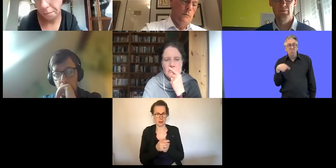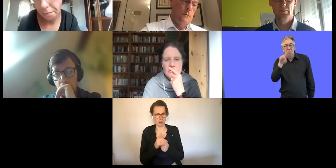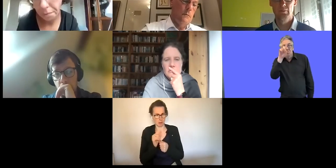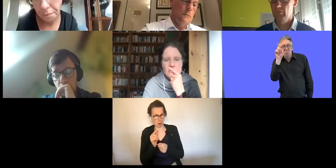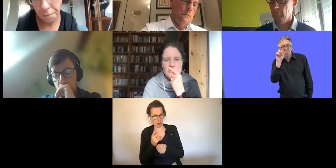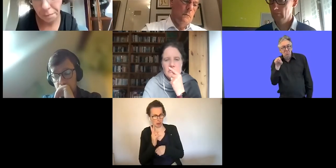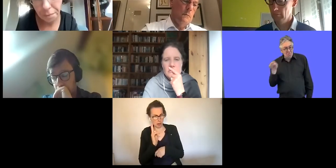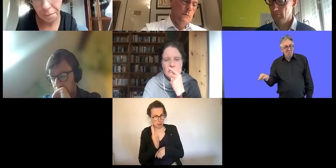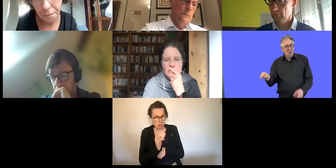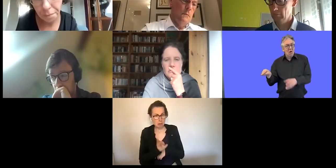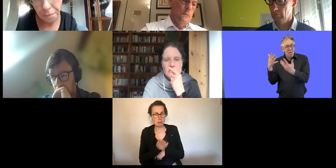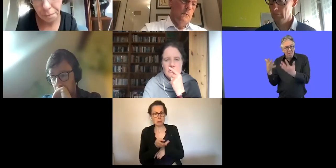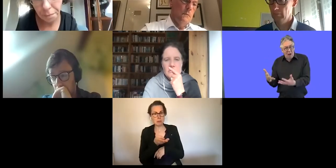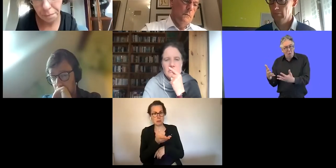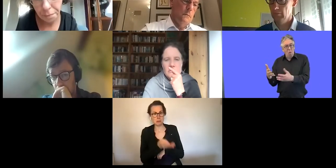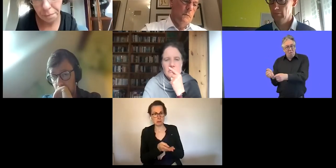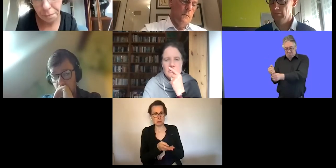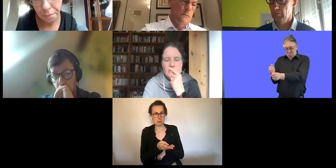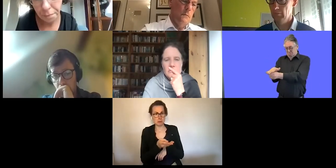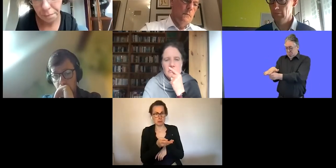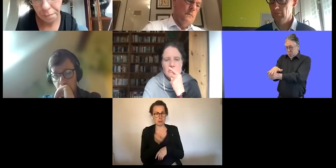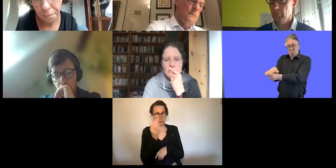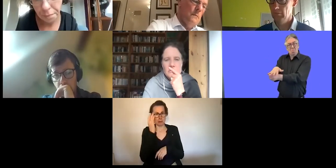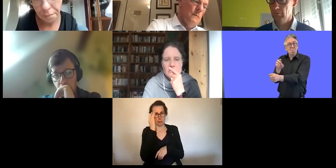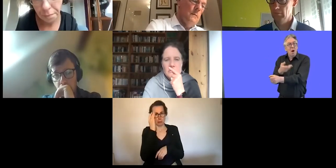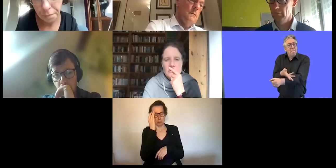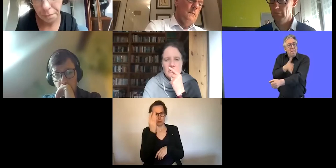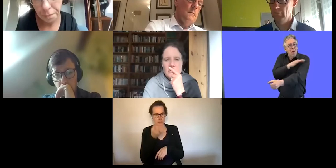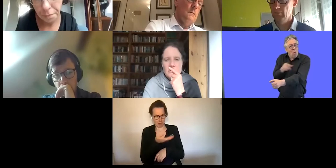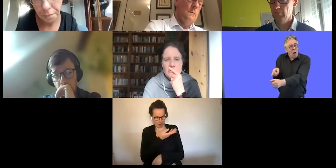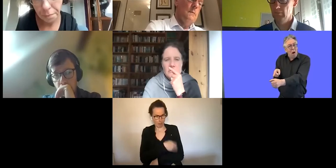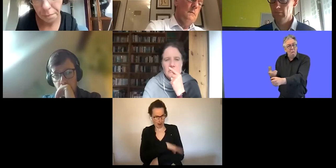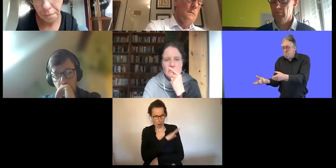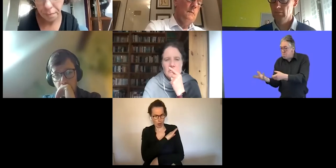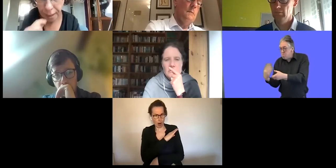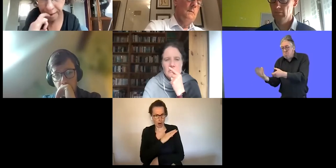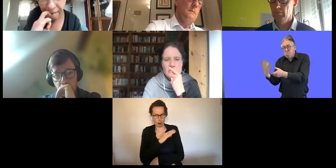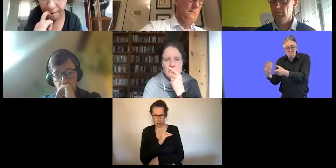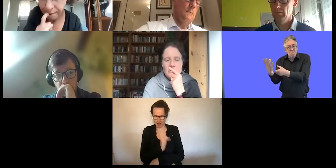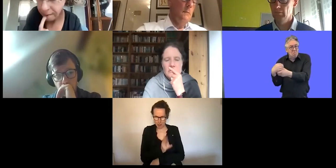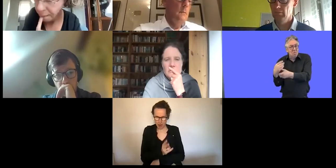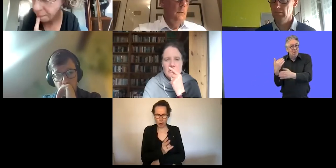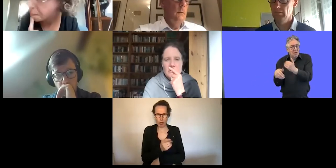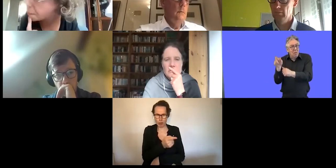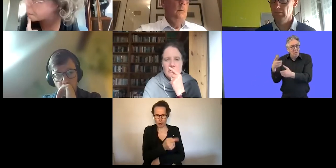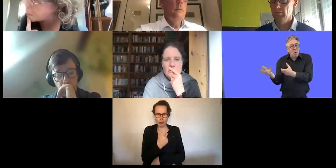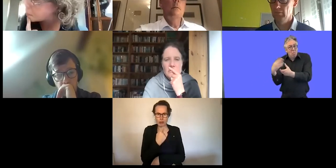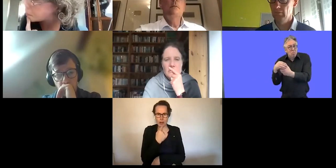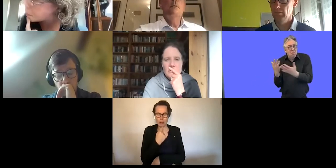dort auf Mallorca immer noch gesagt hat, ups,